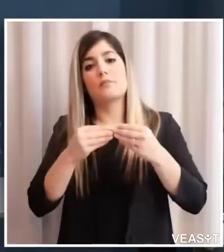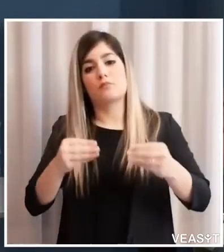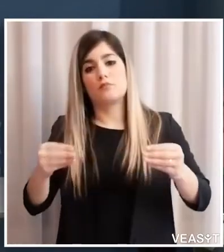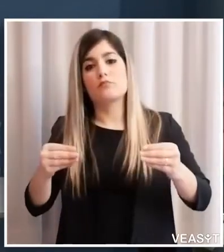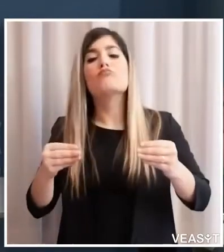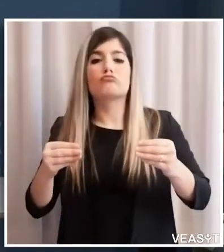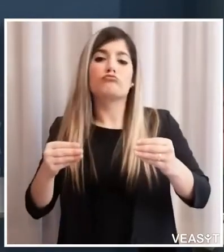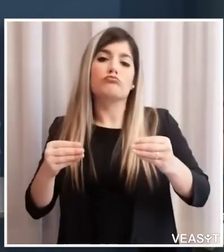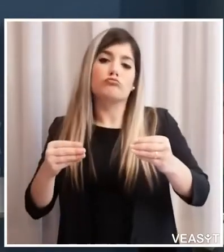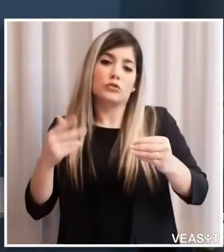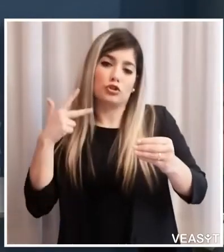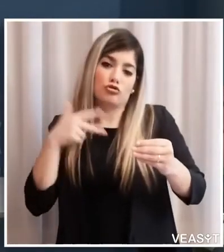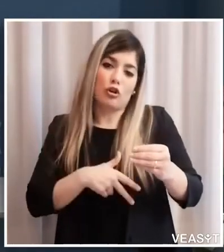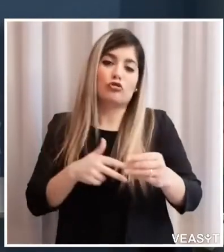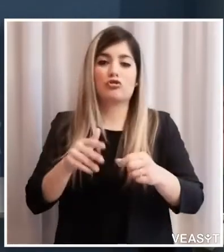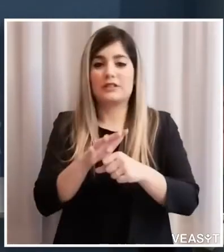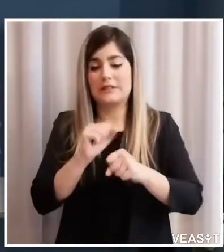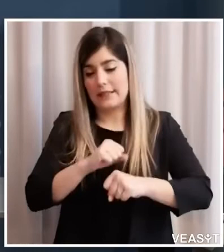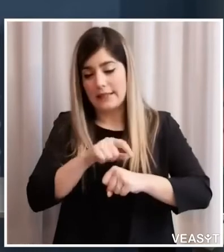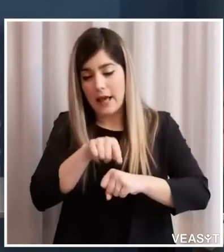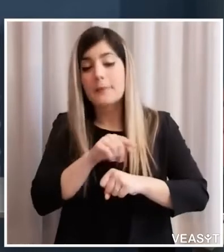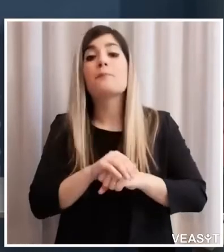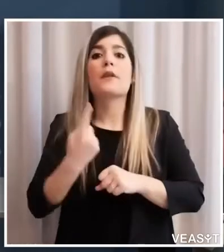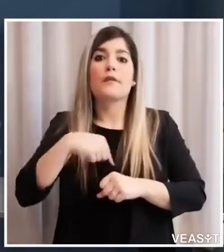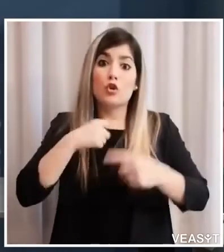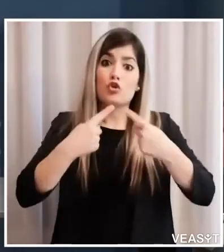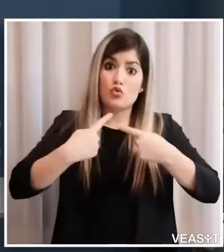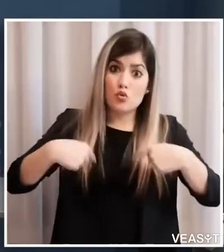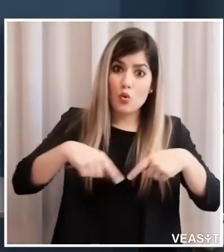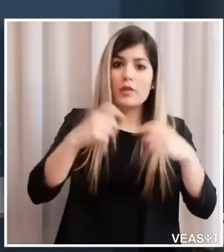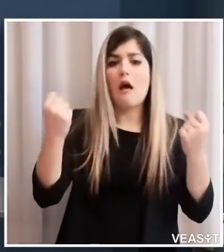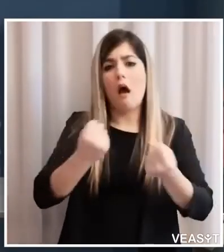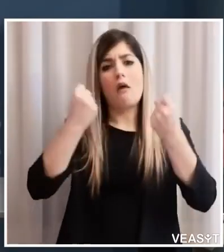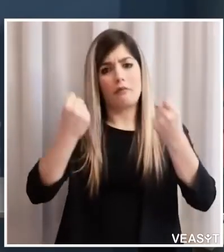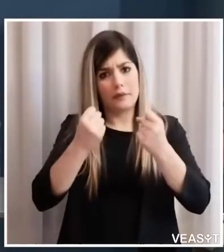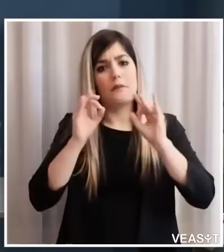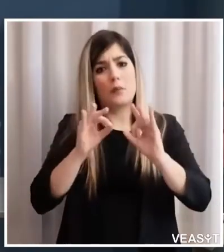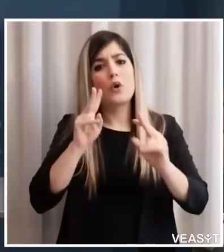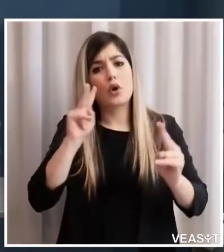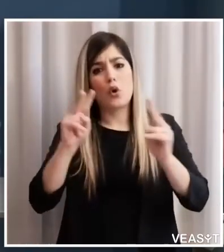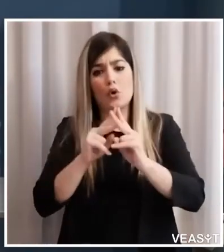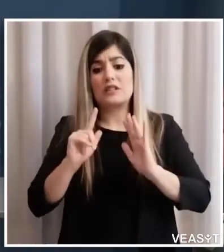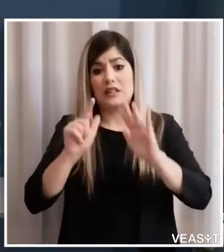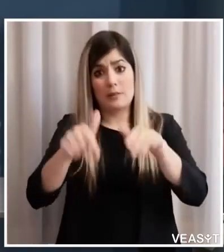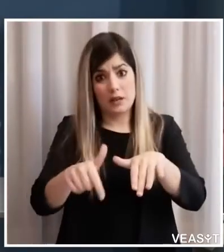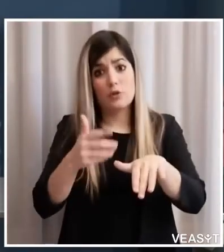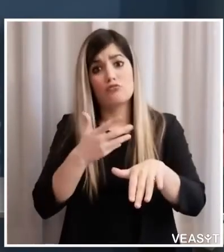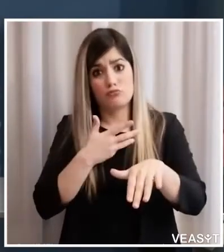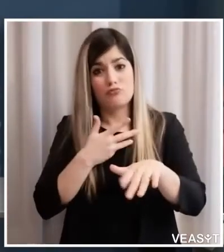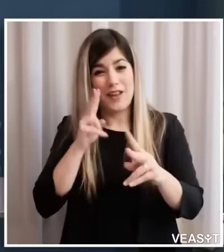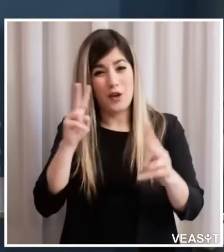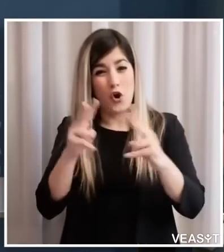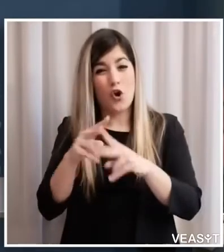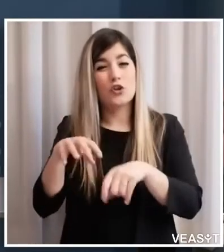attivi anche in incontri soprattutto anche la settimana prossima con la ministra Elena Bonetti a